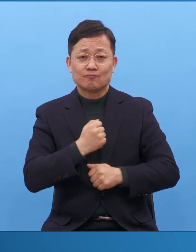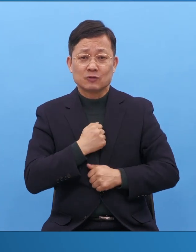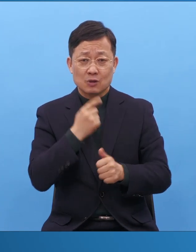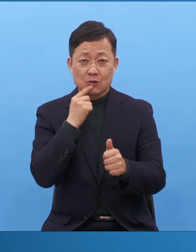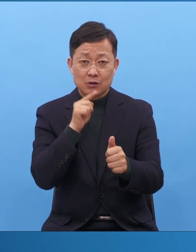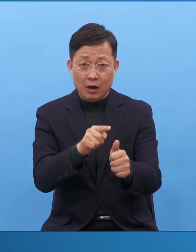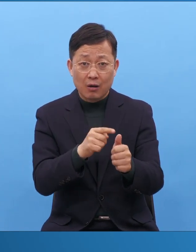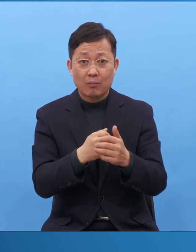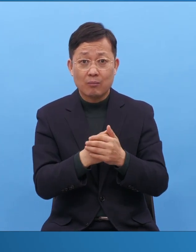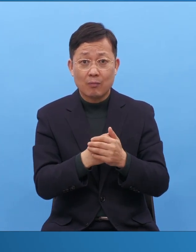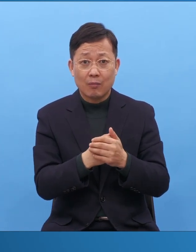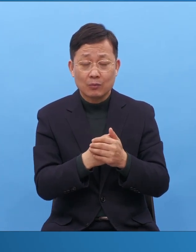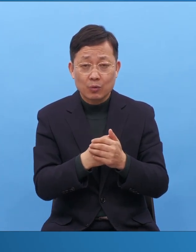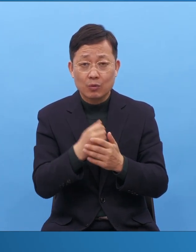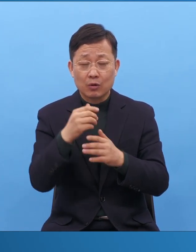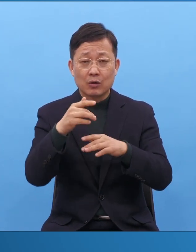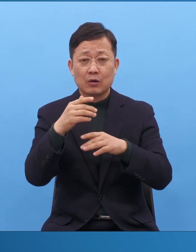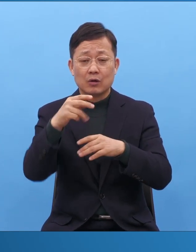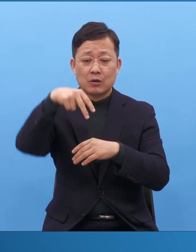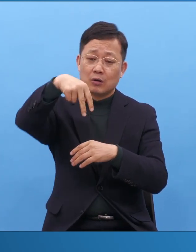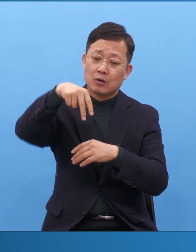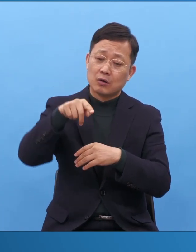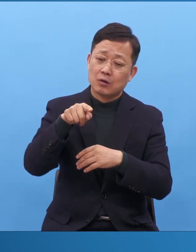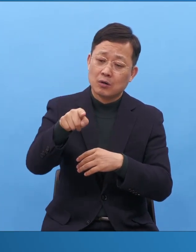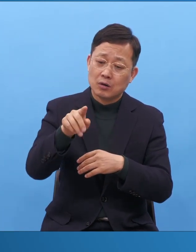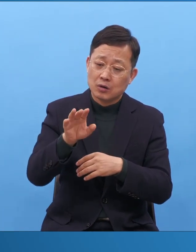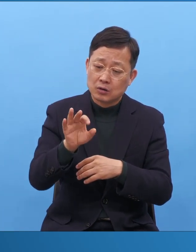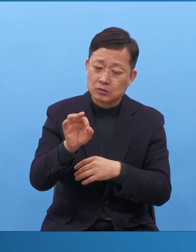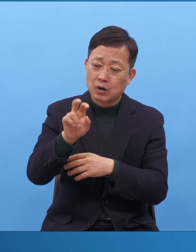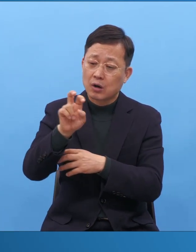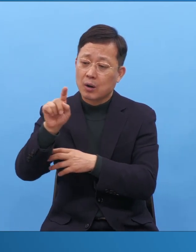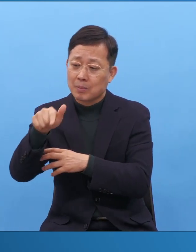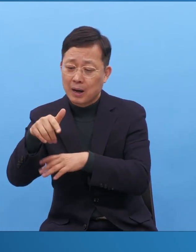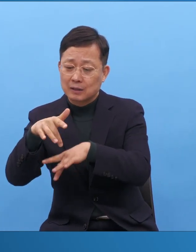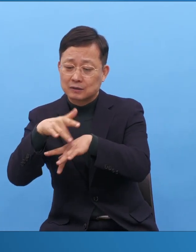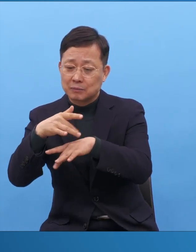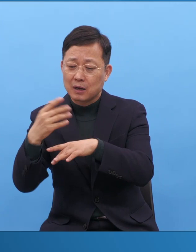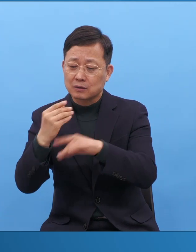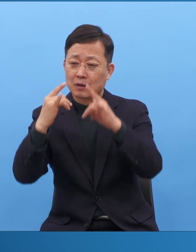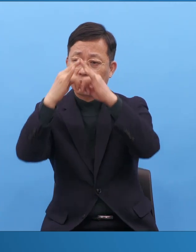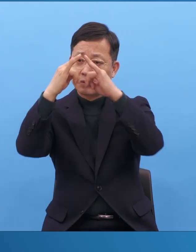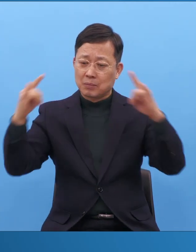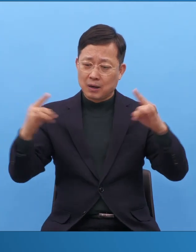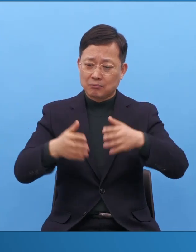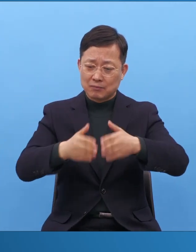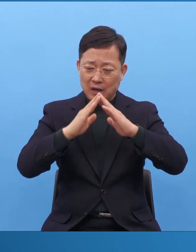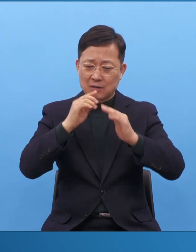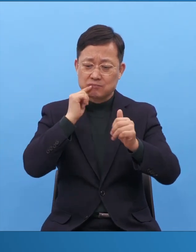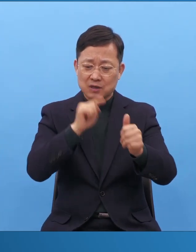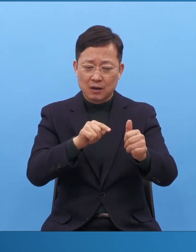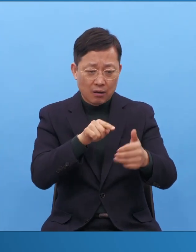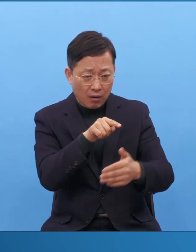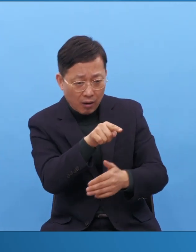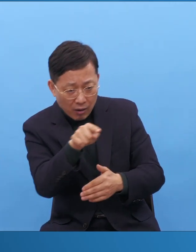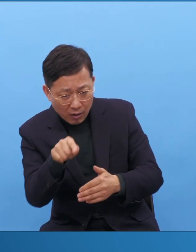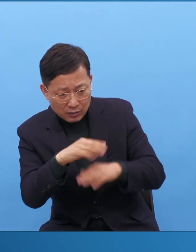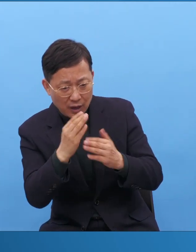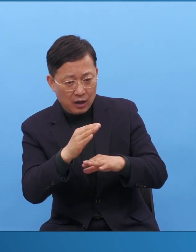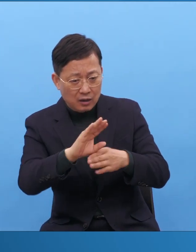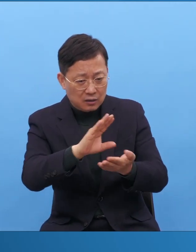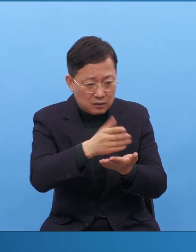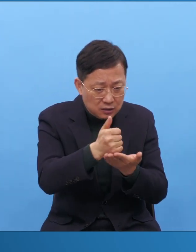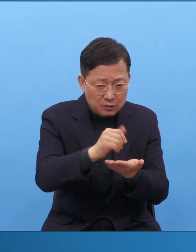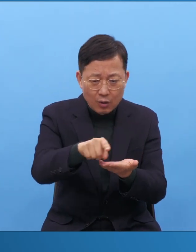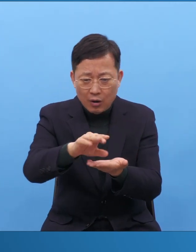그리고 성막 만들어라. 성막이 싹 다 그리스도예요. 그 안에다가